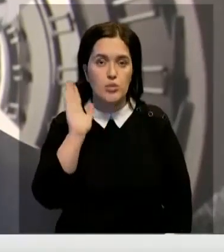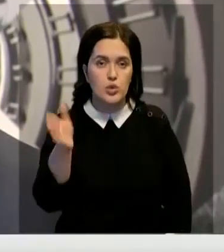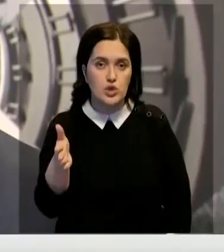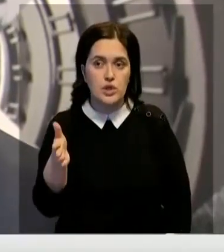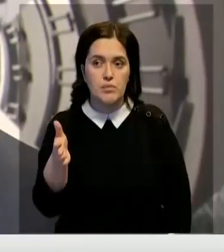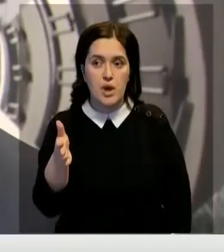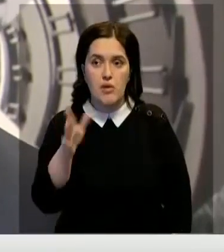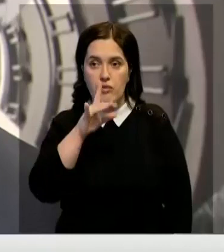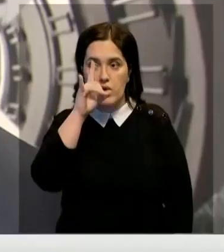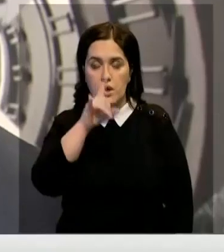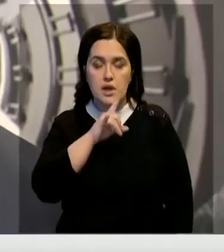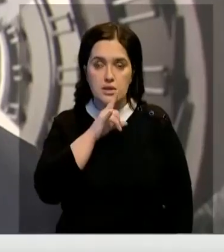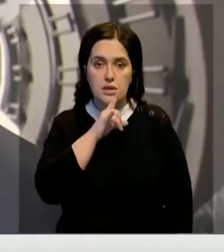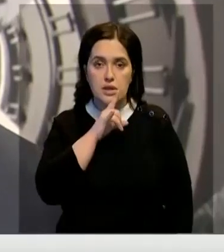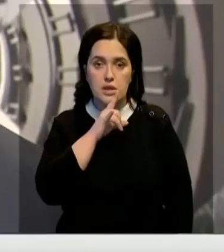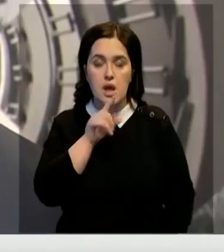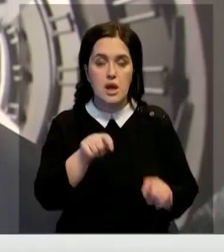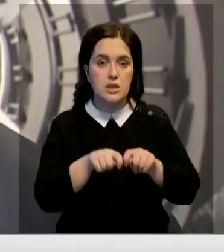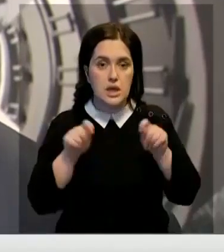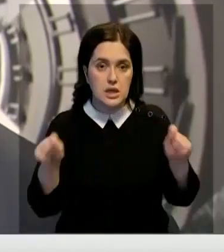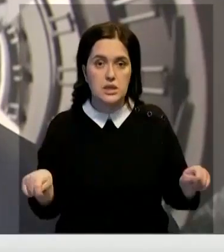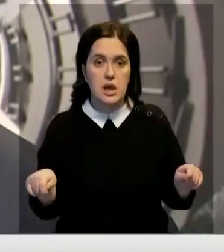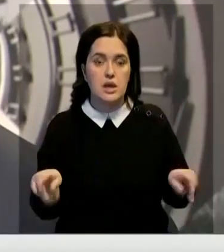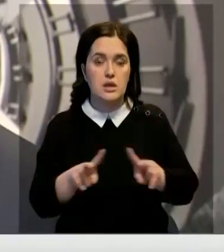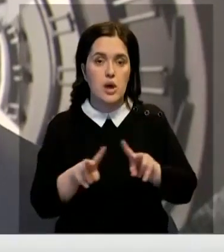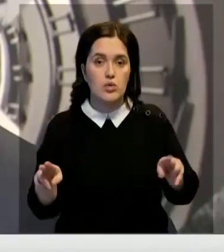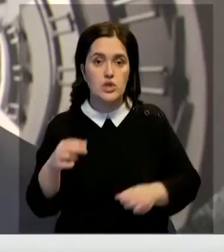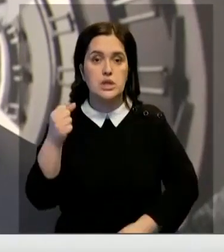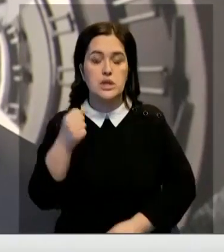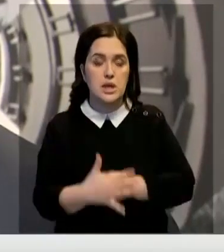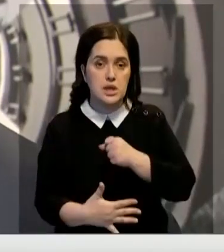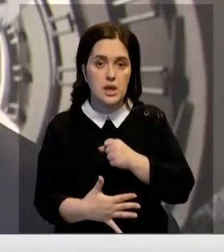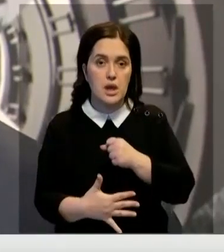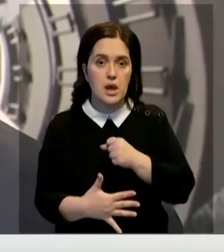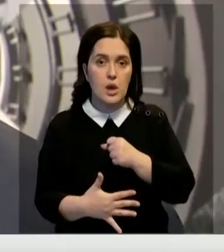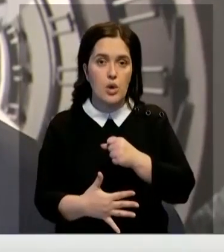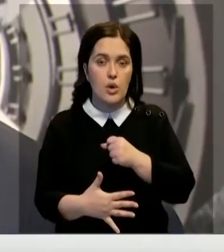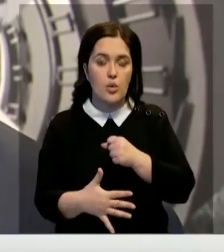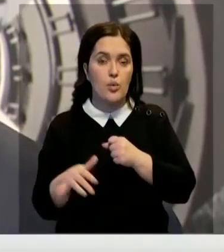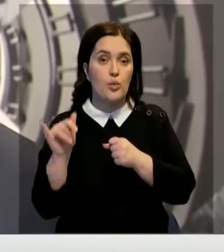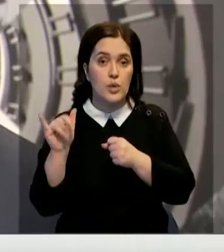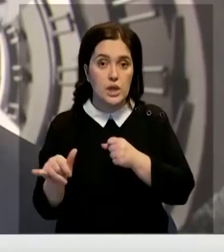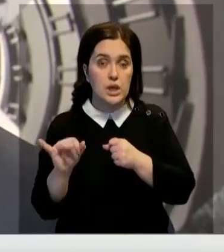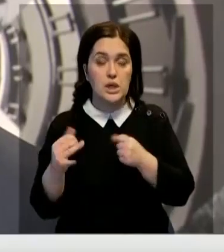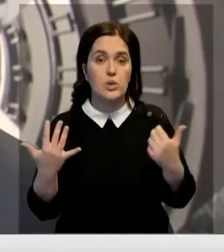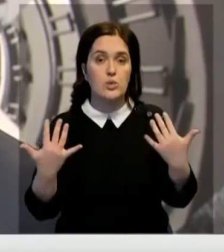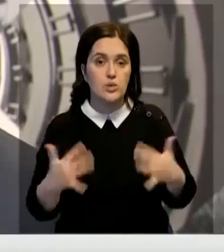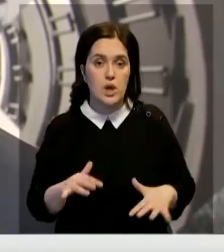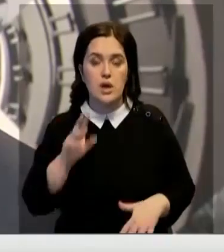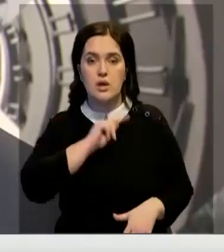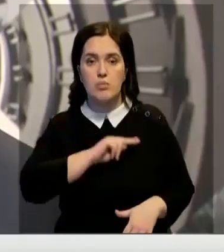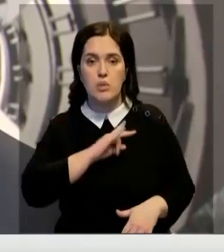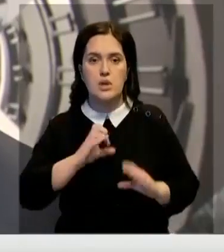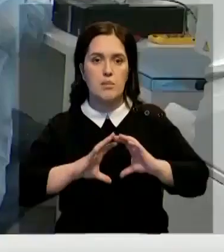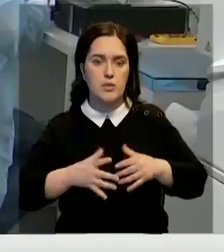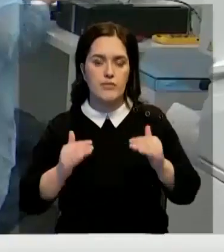в Казахстане создать данный такой же центр, как у них, и уже работать на